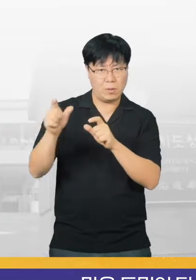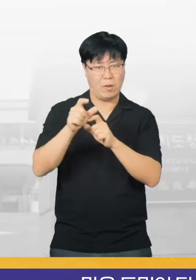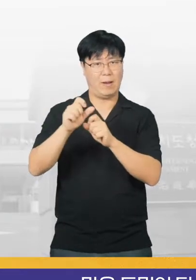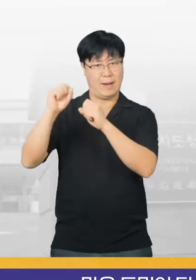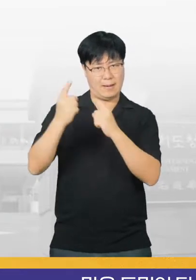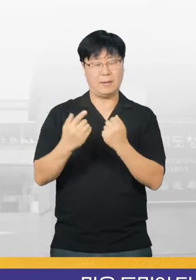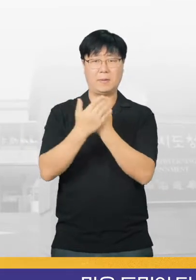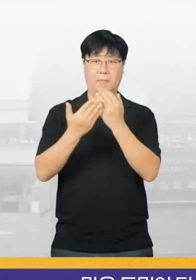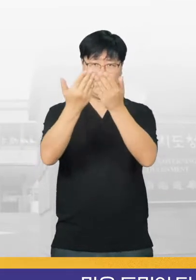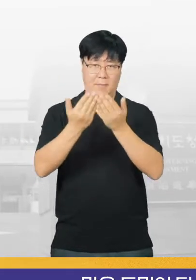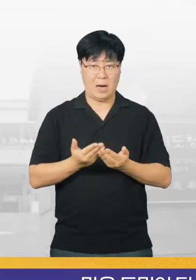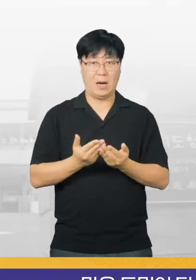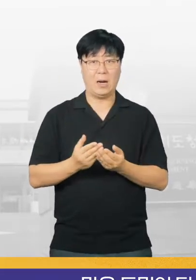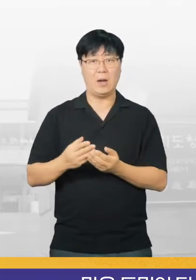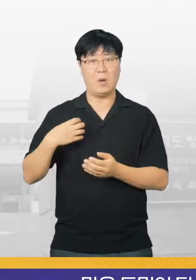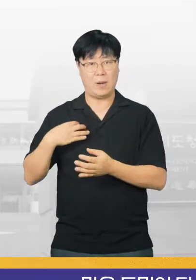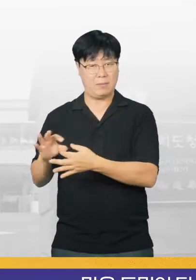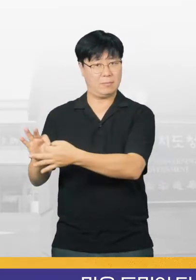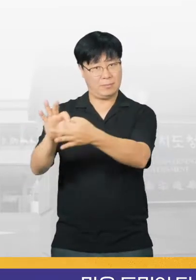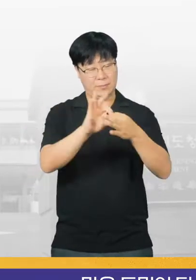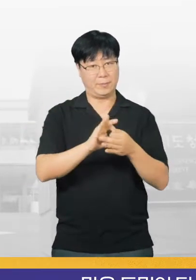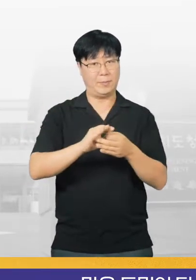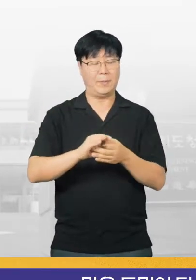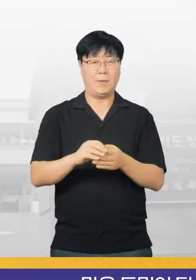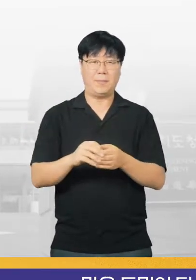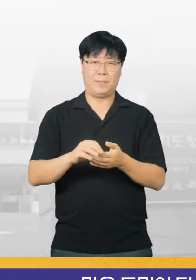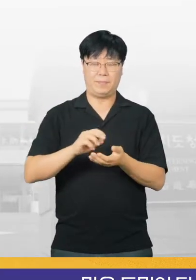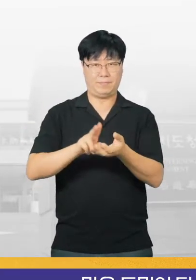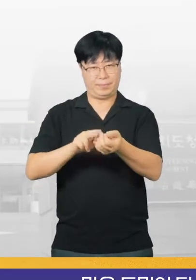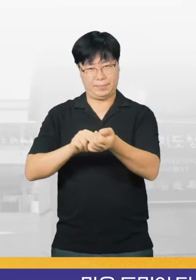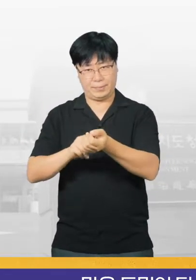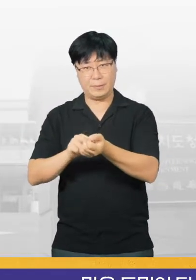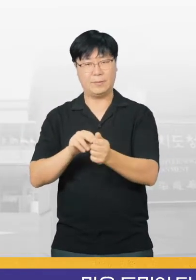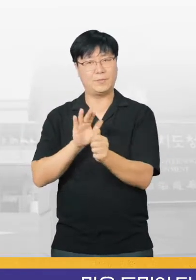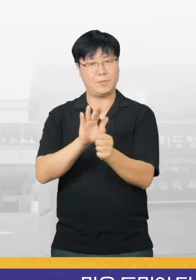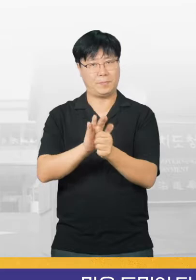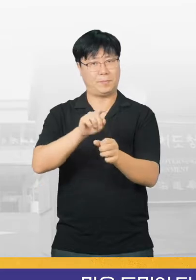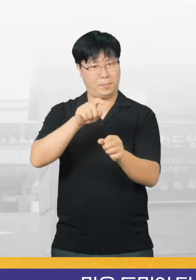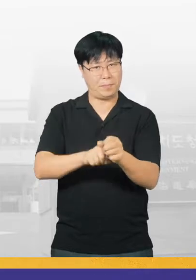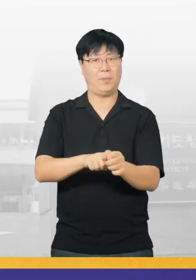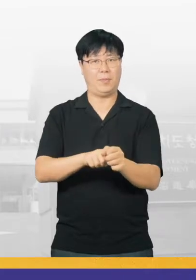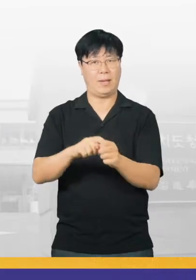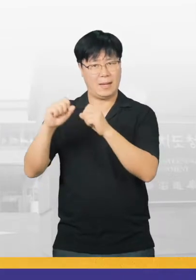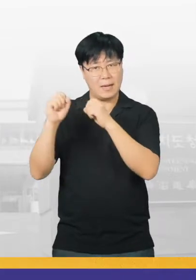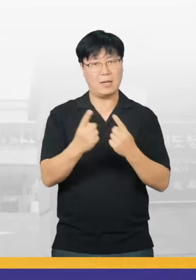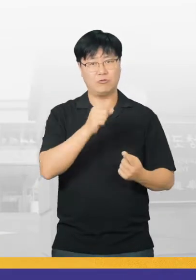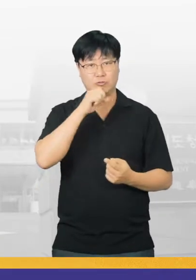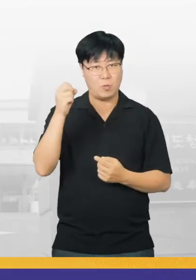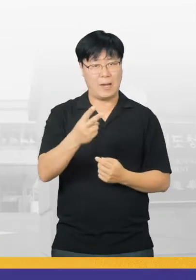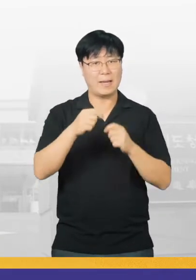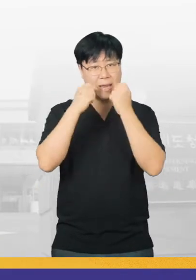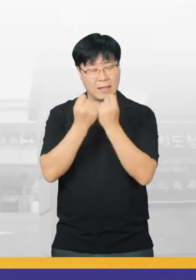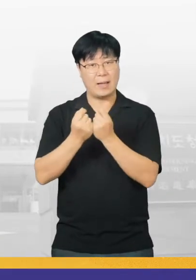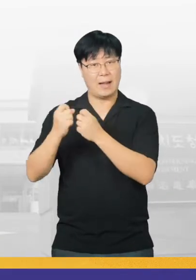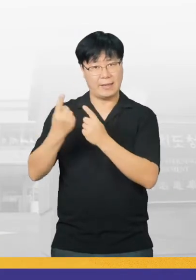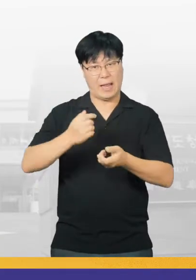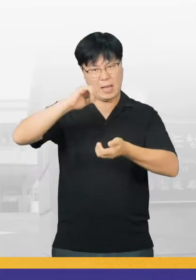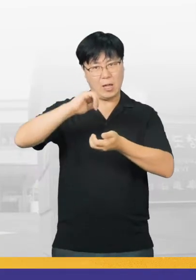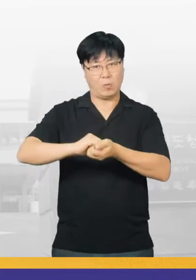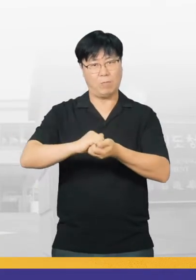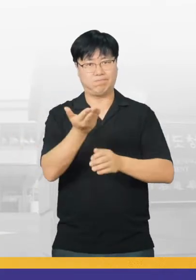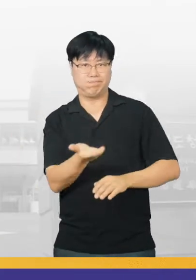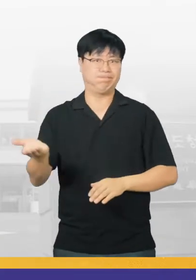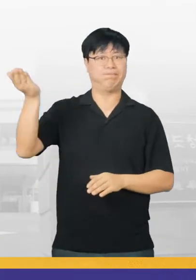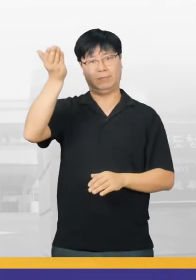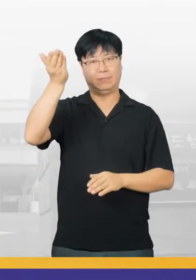많은 도민이 더 높은 할인 혜택을 받고 가맹점의 매출 신장에도 도움이 될 수 있도록 할인율과 개인별 할인 한도를